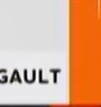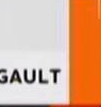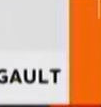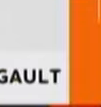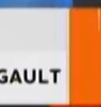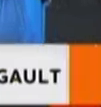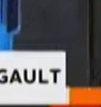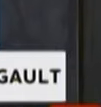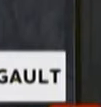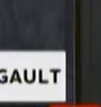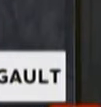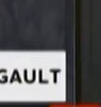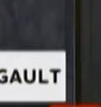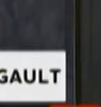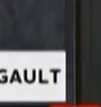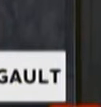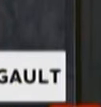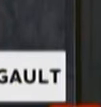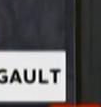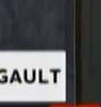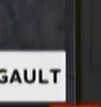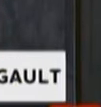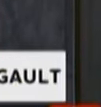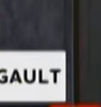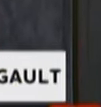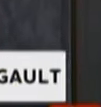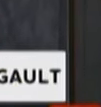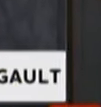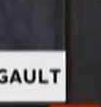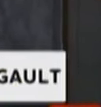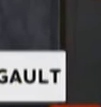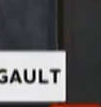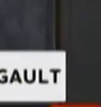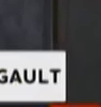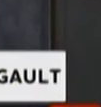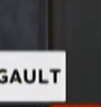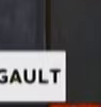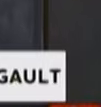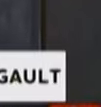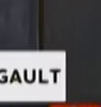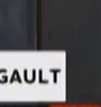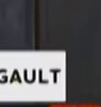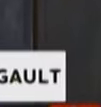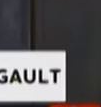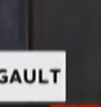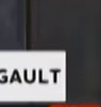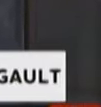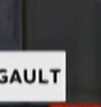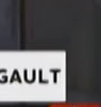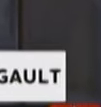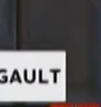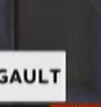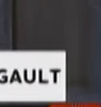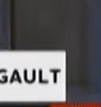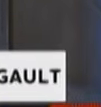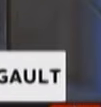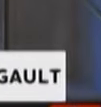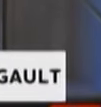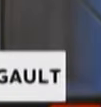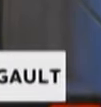On peut conclure ça d'une certaine manière. tendance à la baisse, fragile. Alors, vous voyez M. Legault qui arrive à nouveau avec son masque.